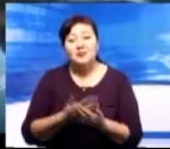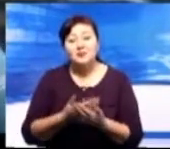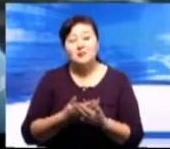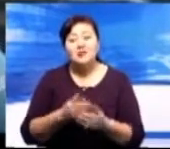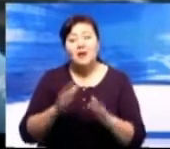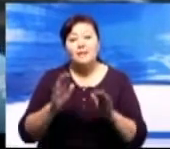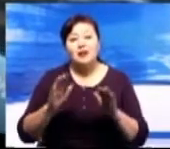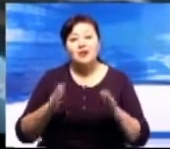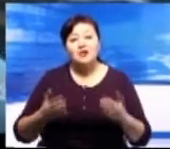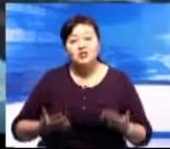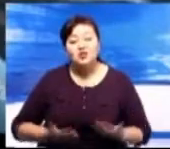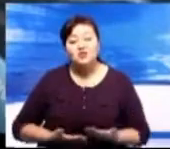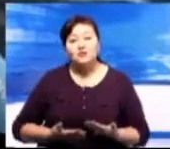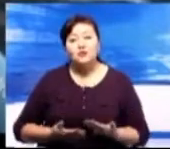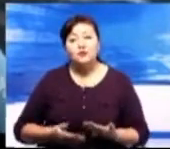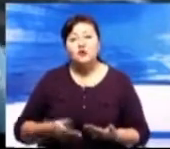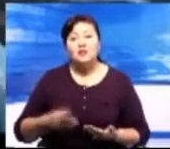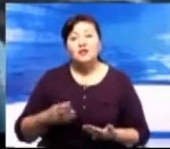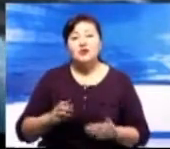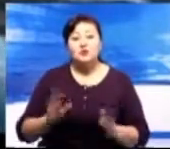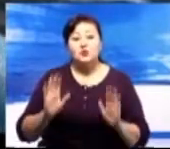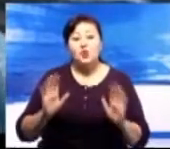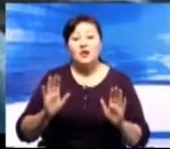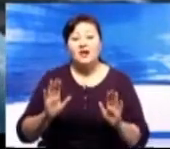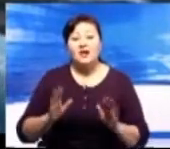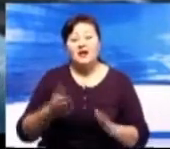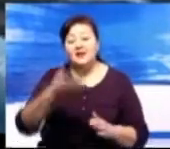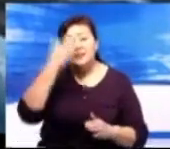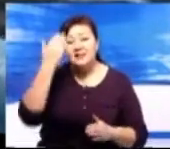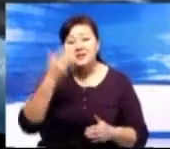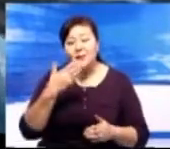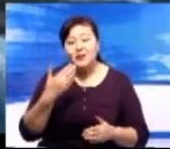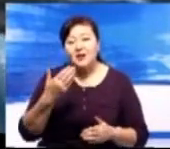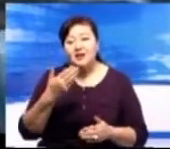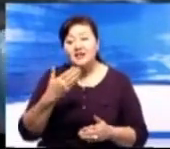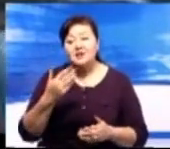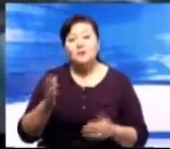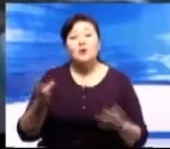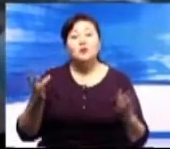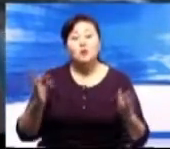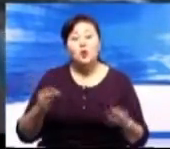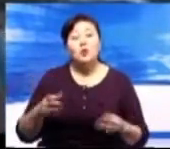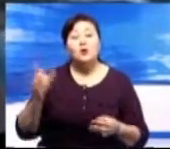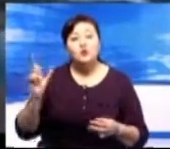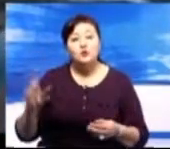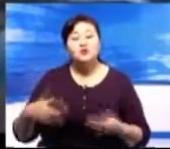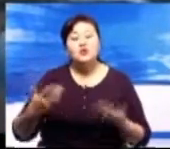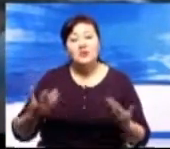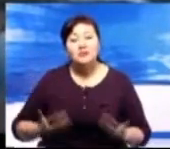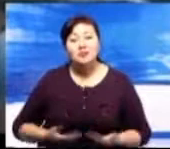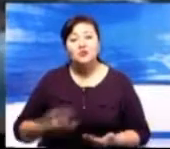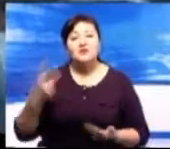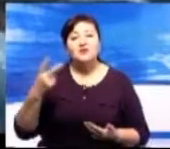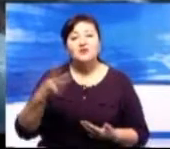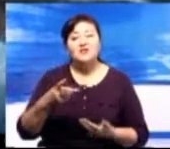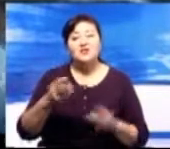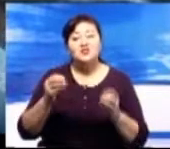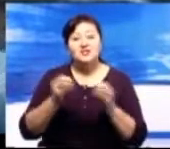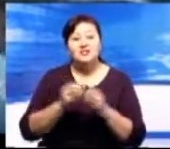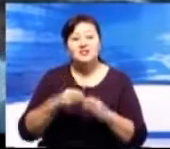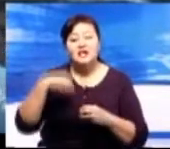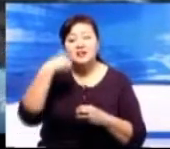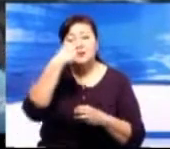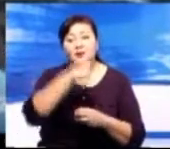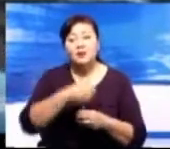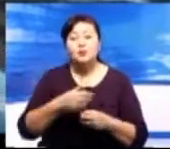В любой момент может затопить. И под воздействием низких температур у нас перемерзают буквально все орыки, как в 2010 году. Ну